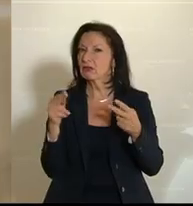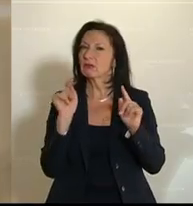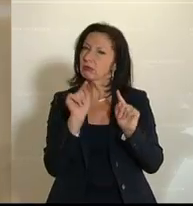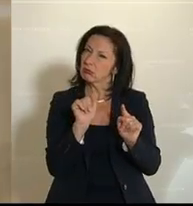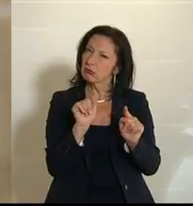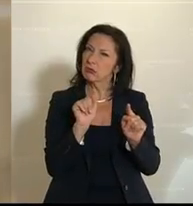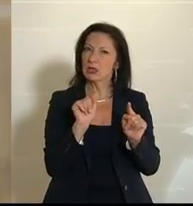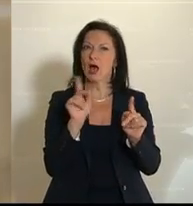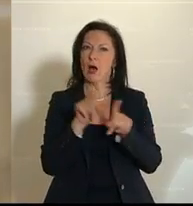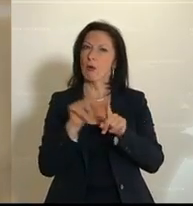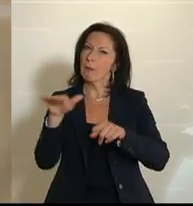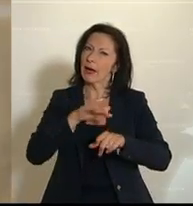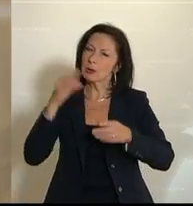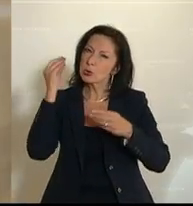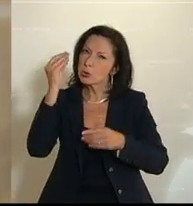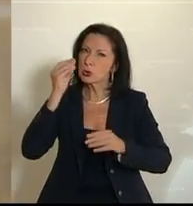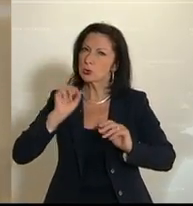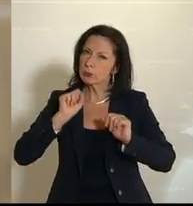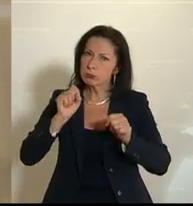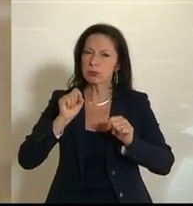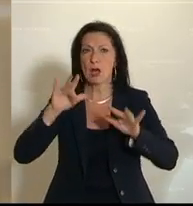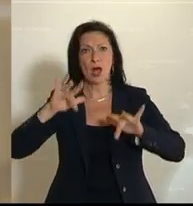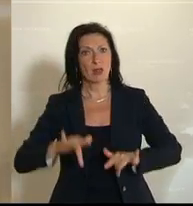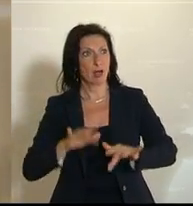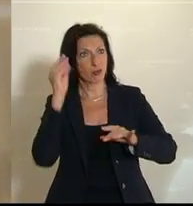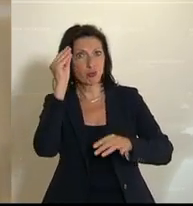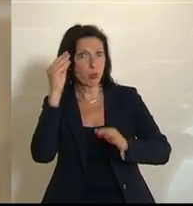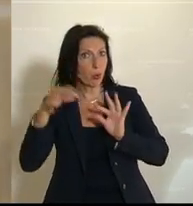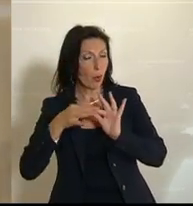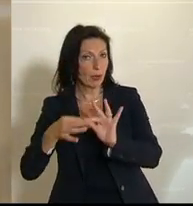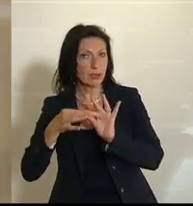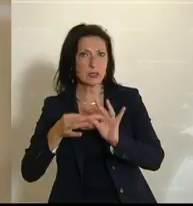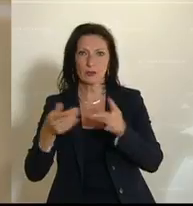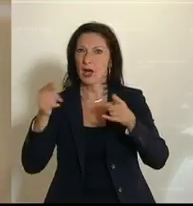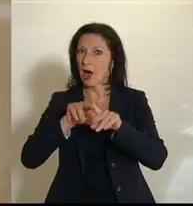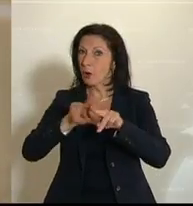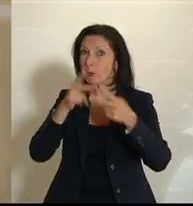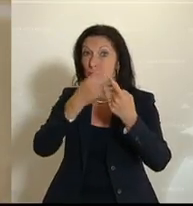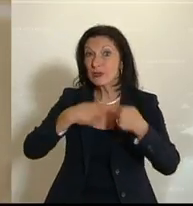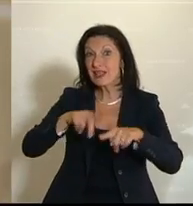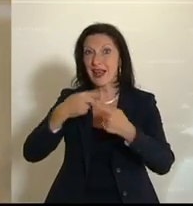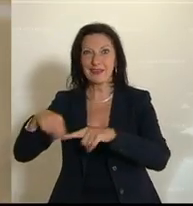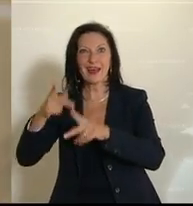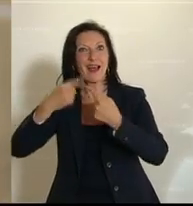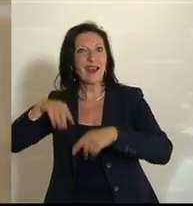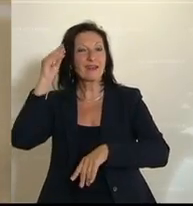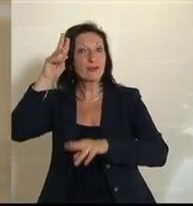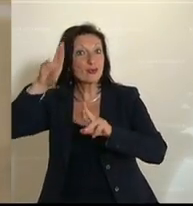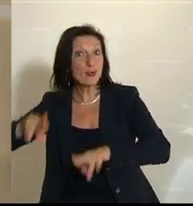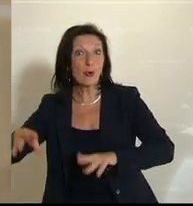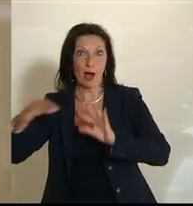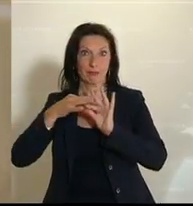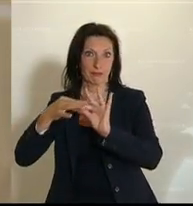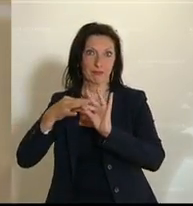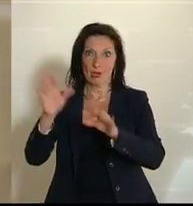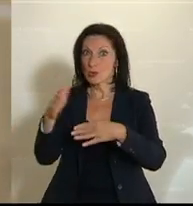aktiv in der Schule, haben viele Kooperationen mit Schulen, auch gemeinsam mit Bundesländern und Landesschulräten. Sie haben zum